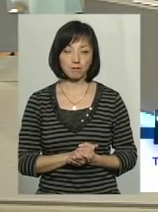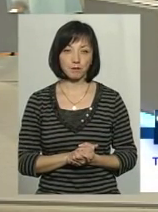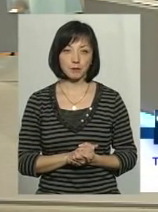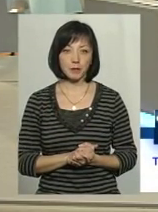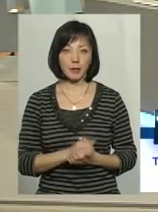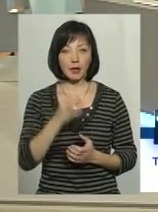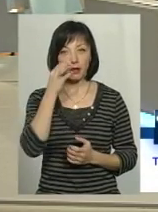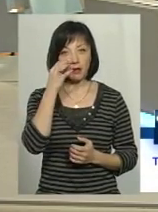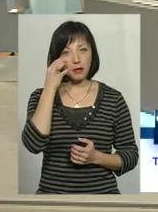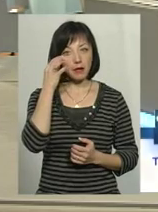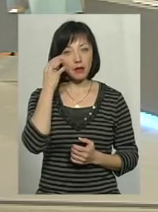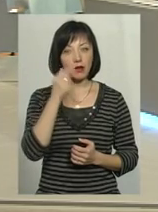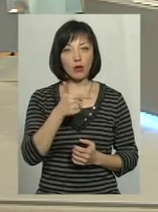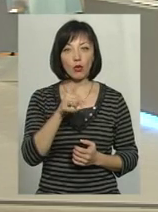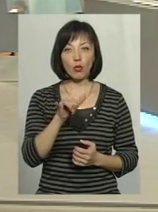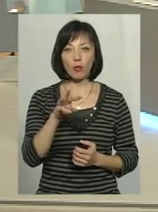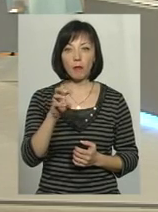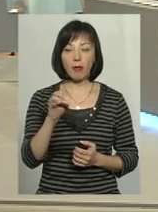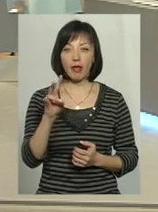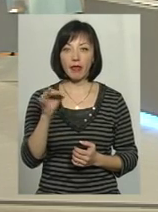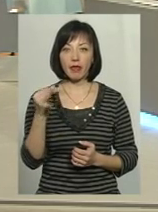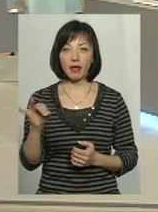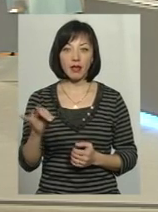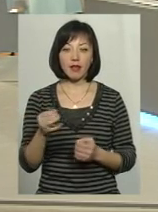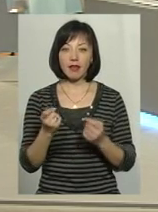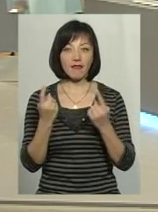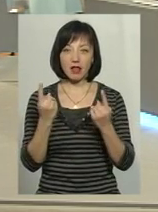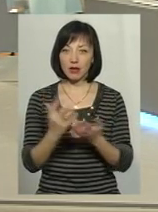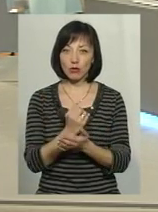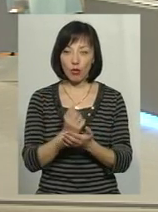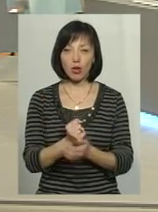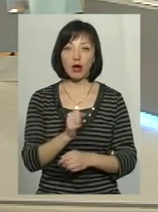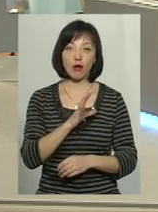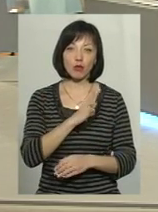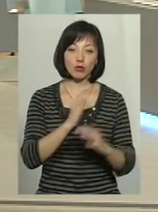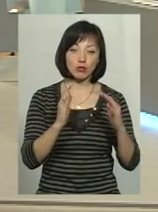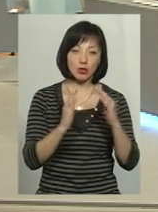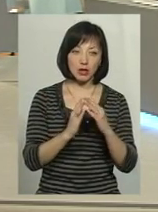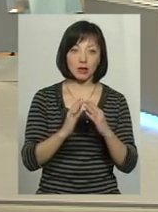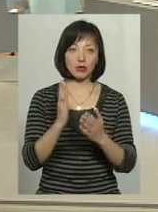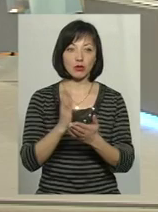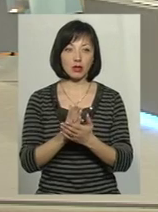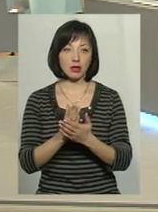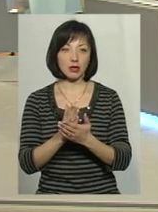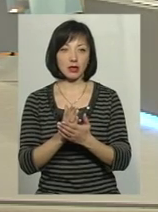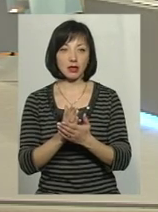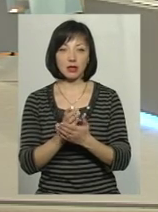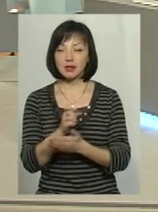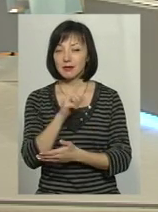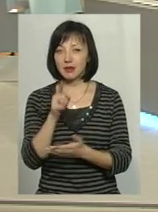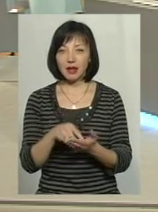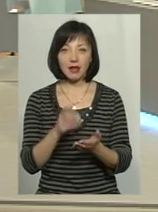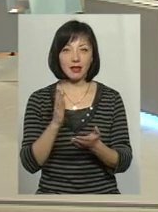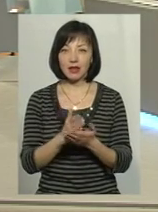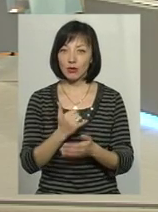Так само є в Гуменному, дивилися, там теж невеликі доходи були, а були і будинок. Запитання є, і